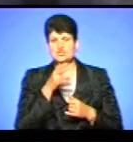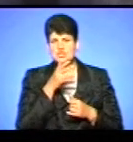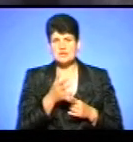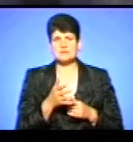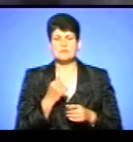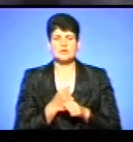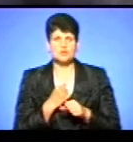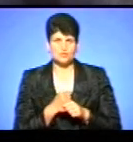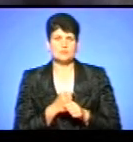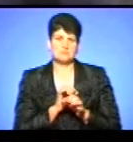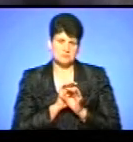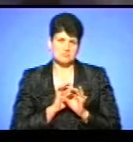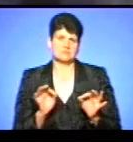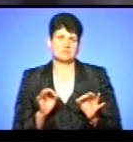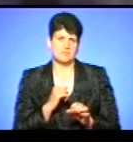працює,